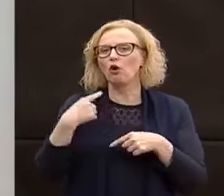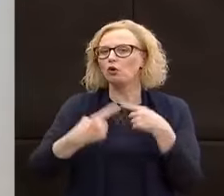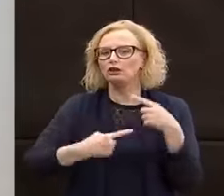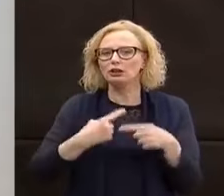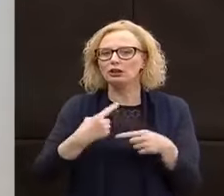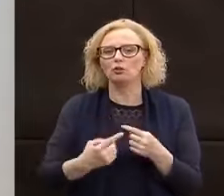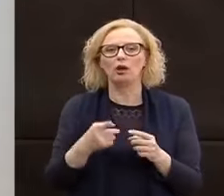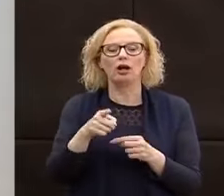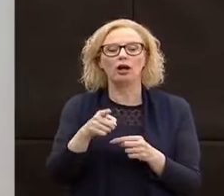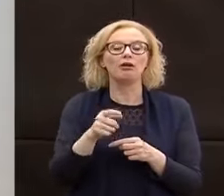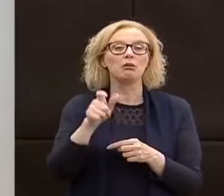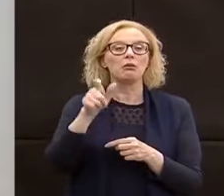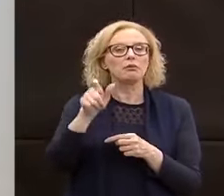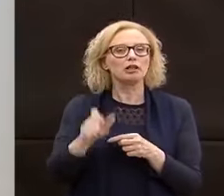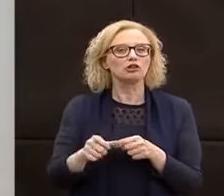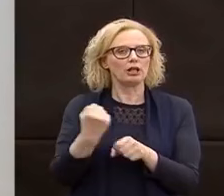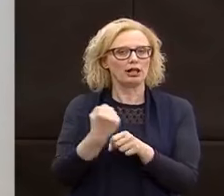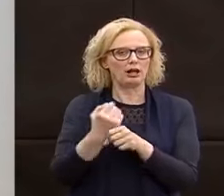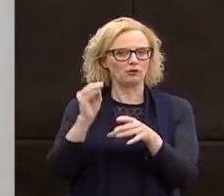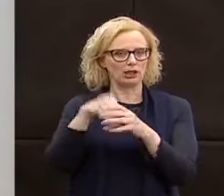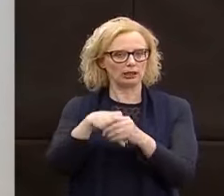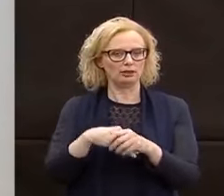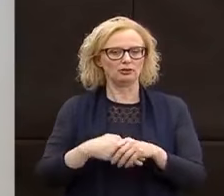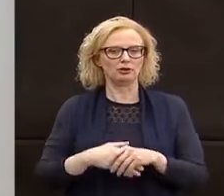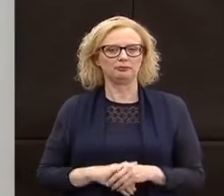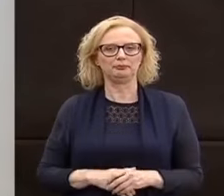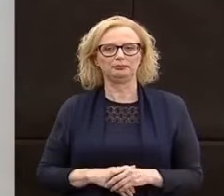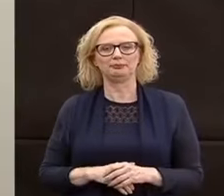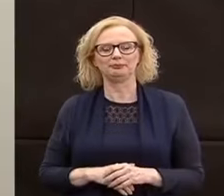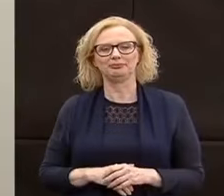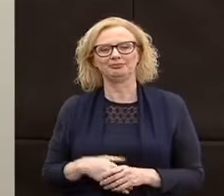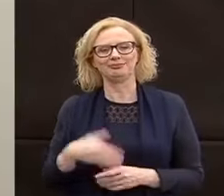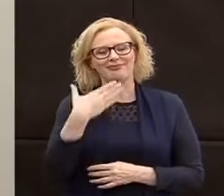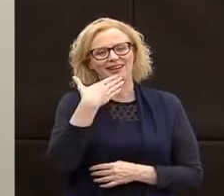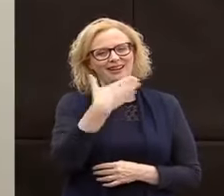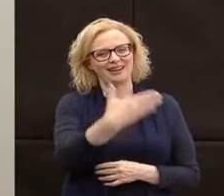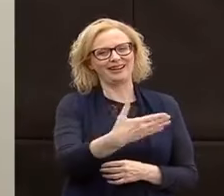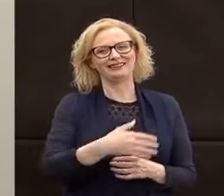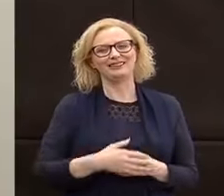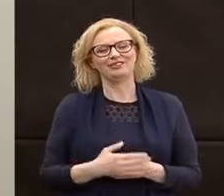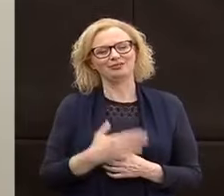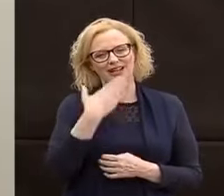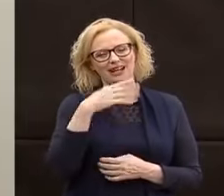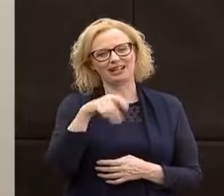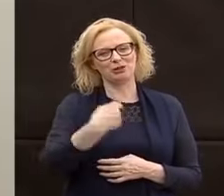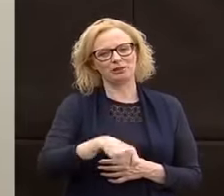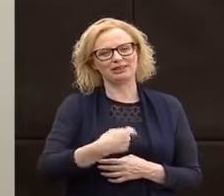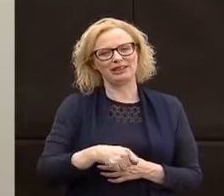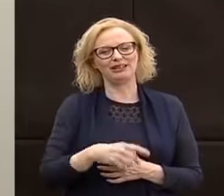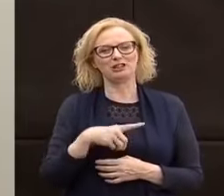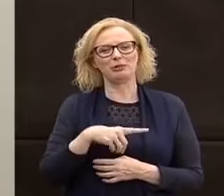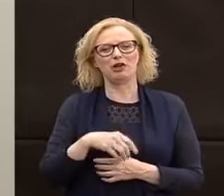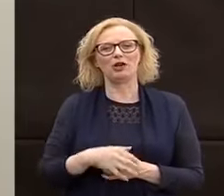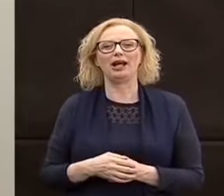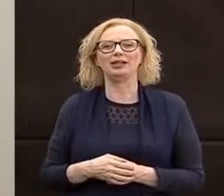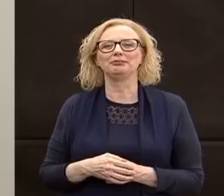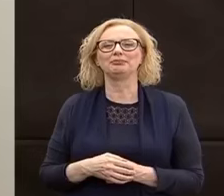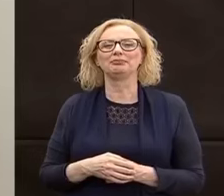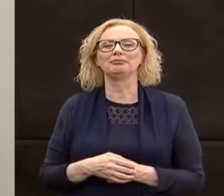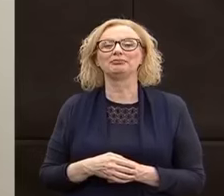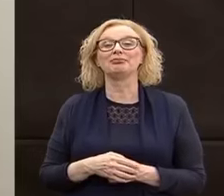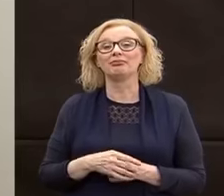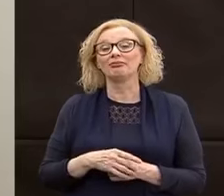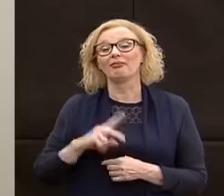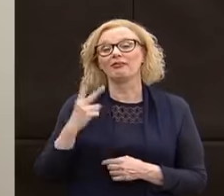presenza, insomma, dei nostri operatori. Grazie, grazie Presidente Parolari. Che sia